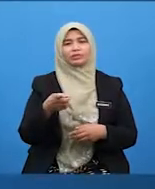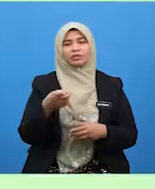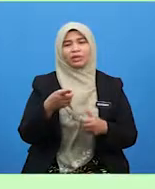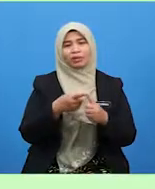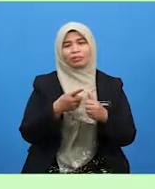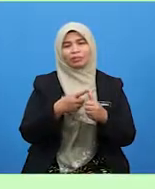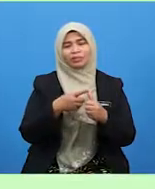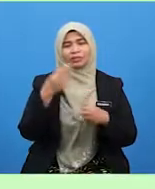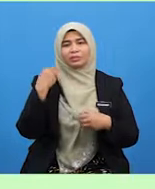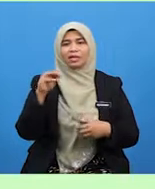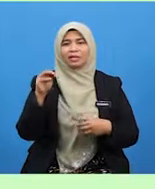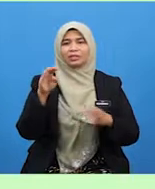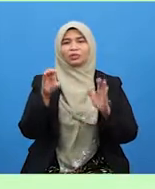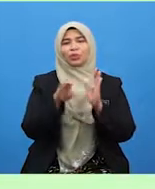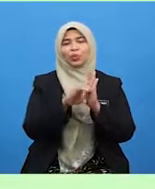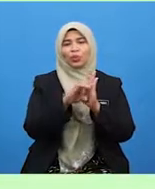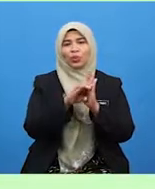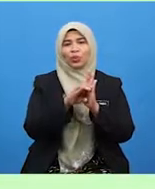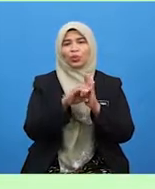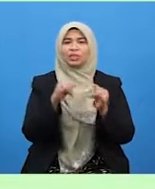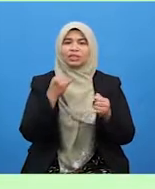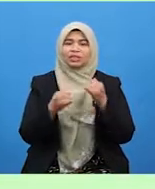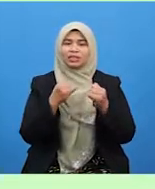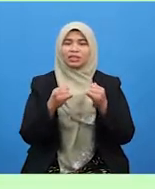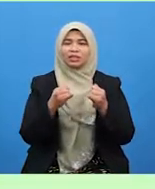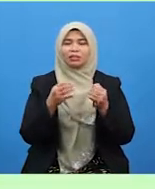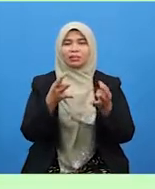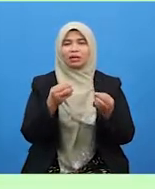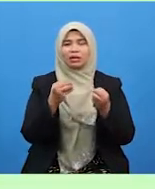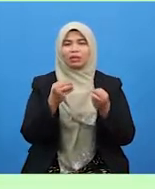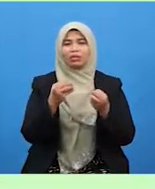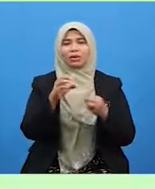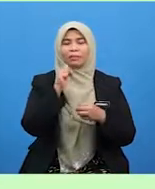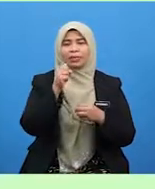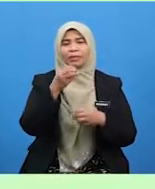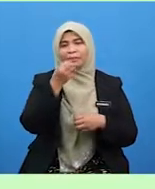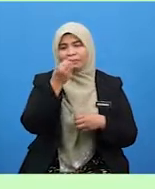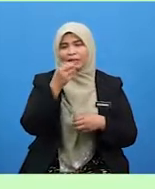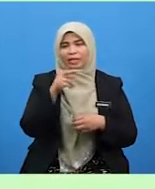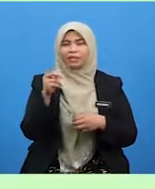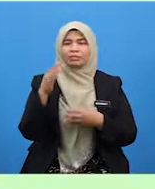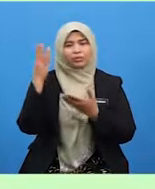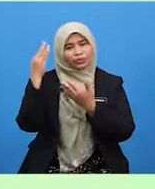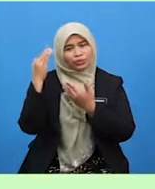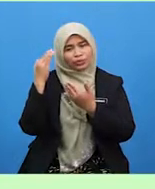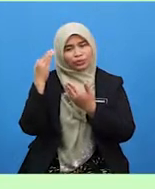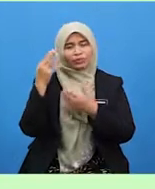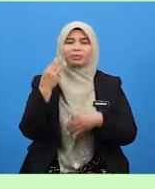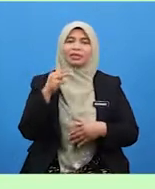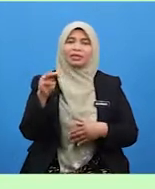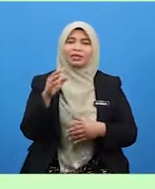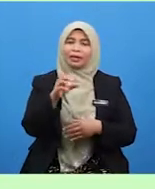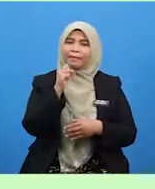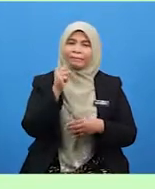Contohnya, jika ingin mengambil makanan, tunggu. Mereka